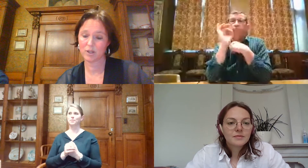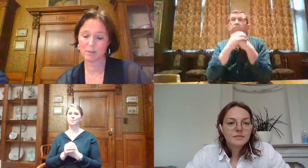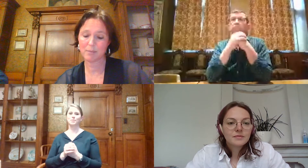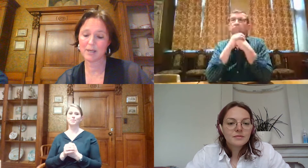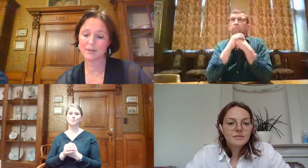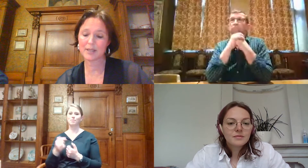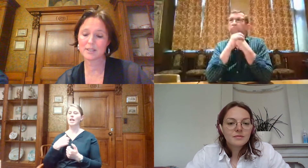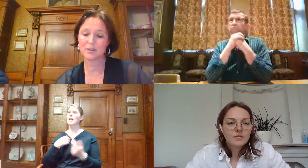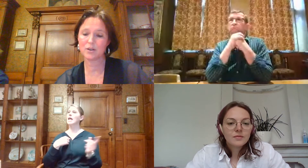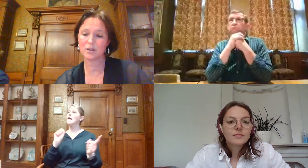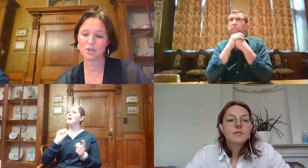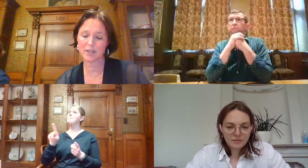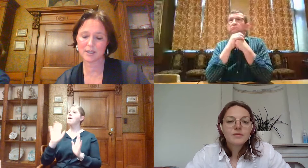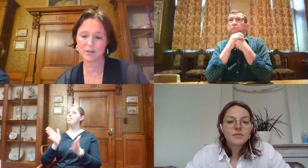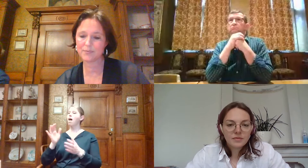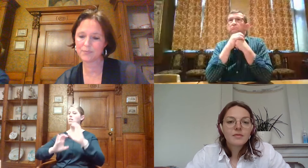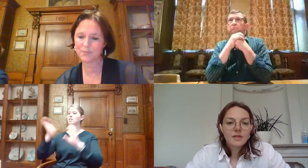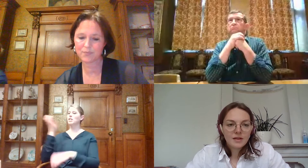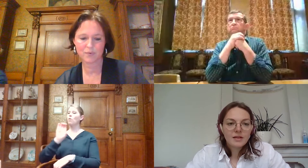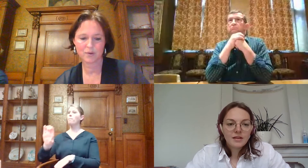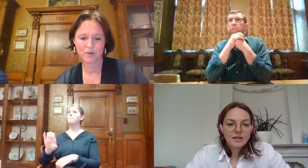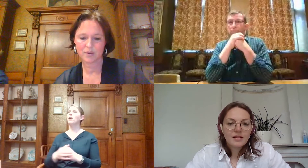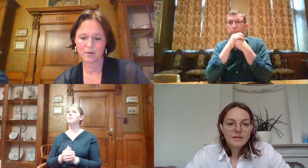Ik zal mijn mailadres in de chat zetten.